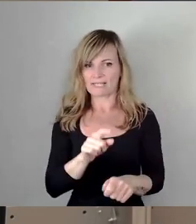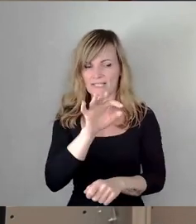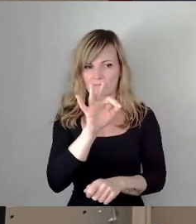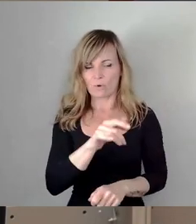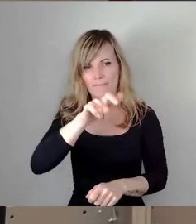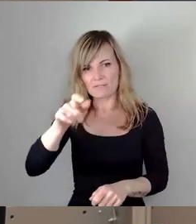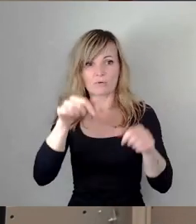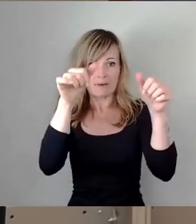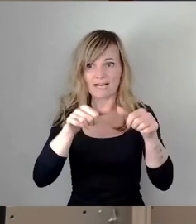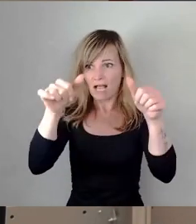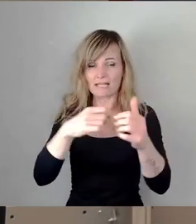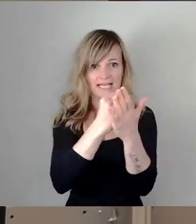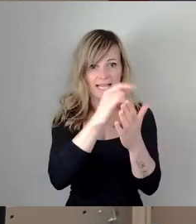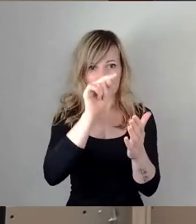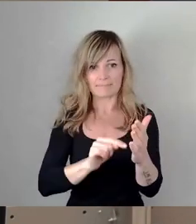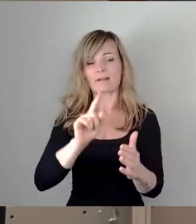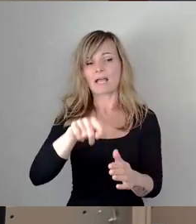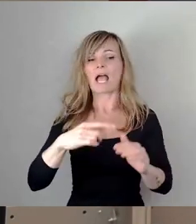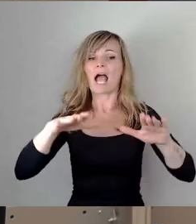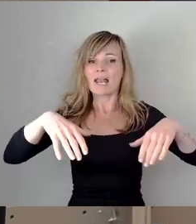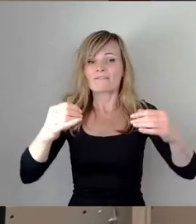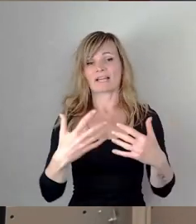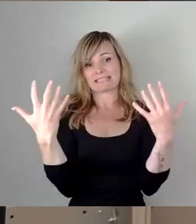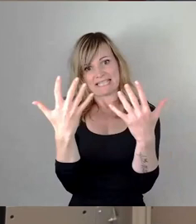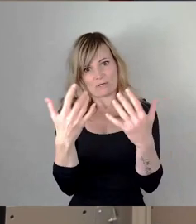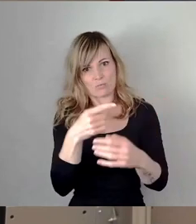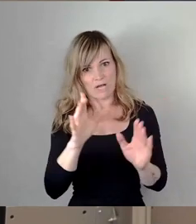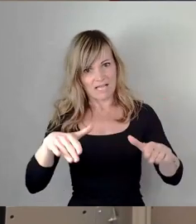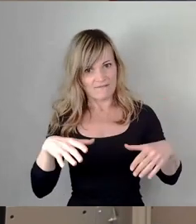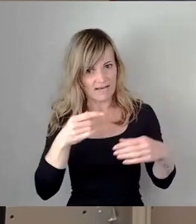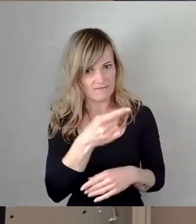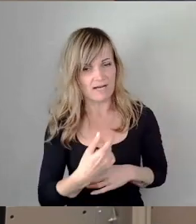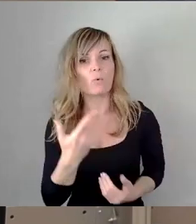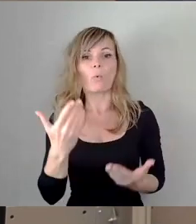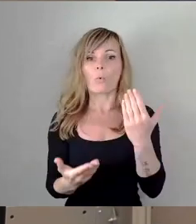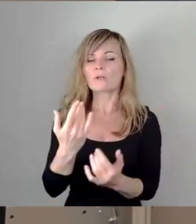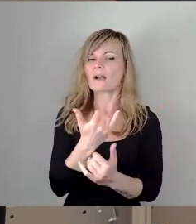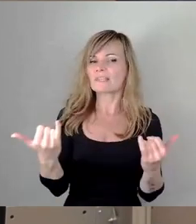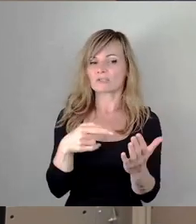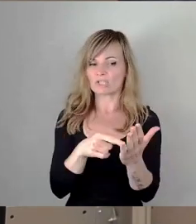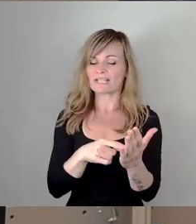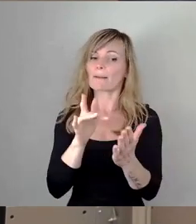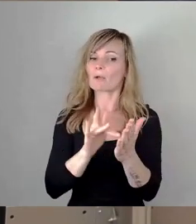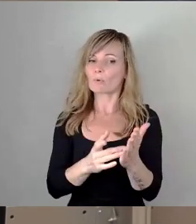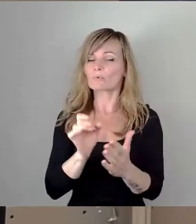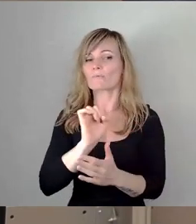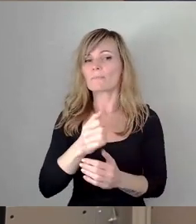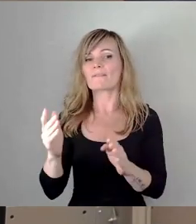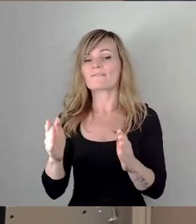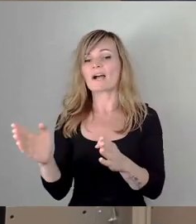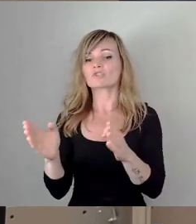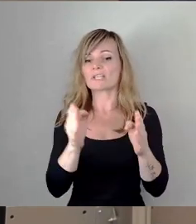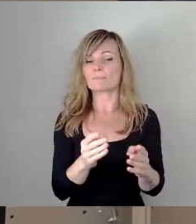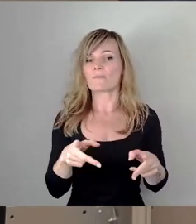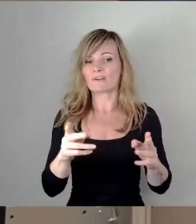sollen diese erst 10 Uhr anfangen dürfen. Oder wie es in der Begründung heißt, die Verschiebung des Fristbeginns